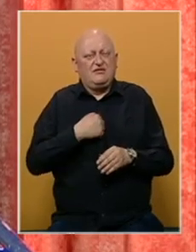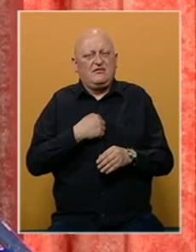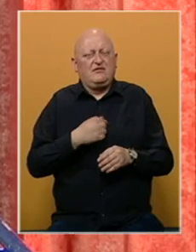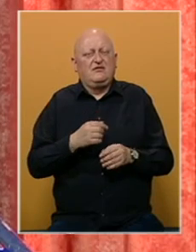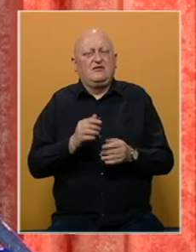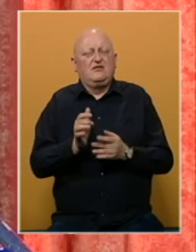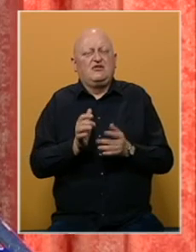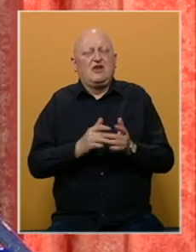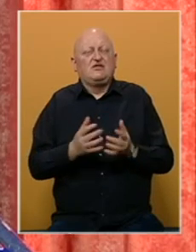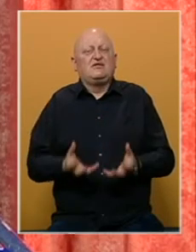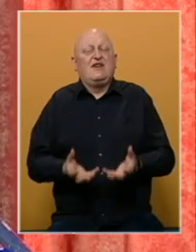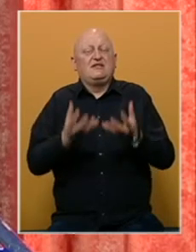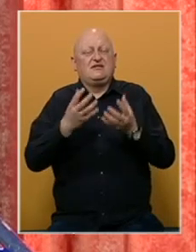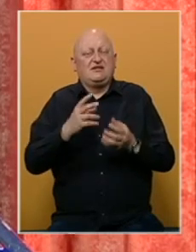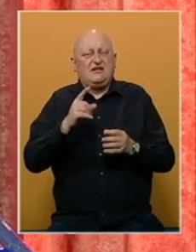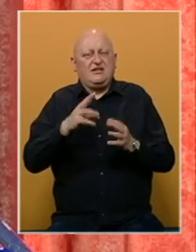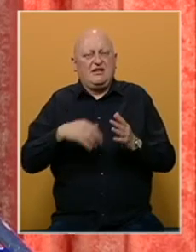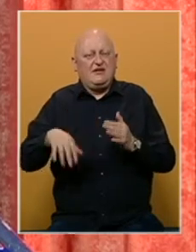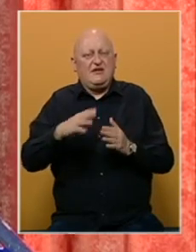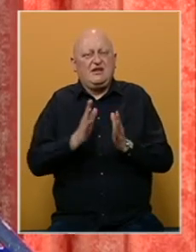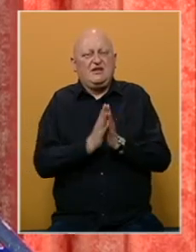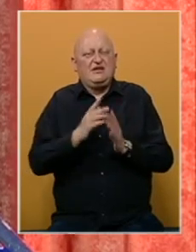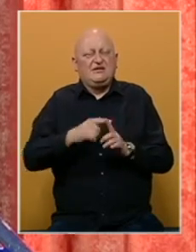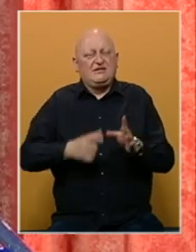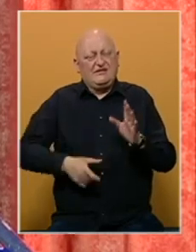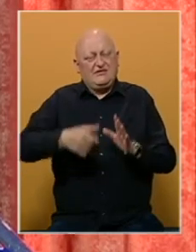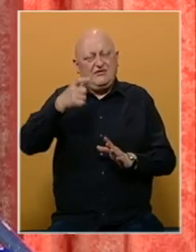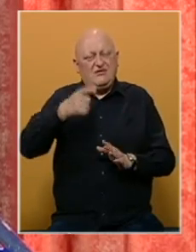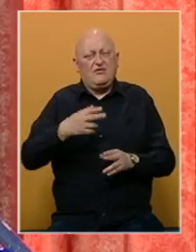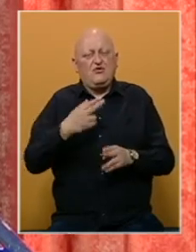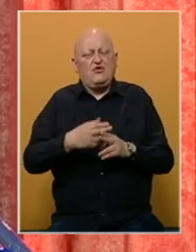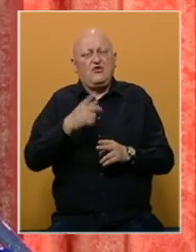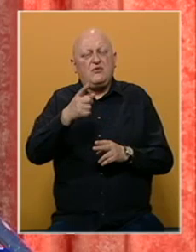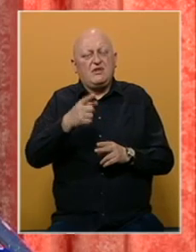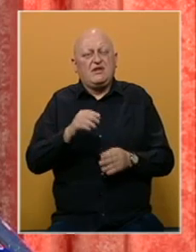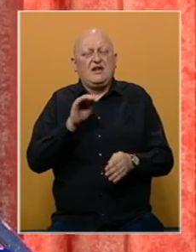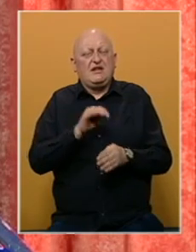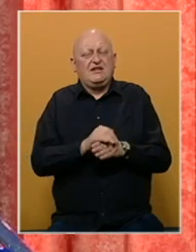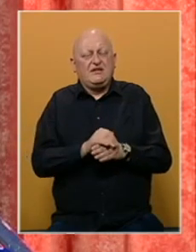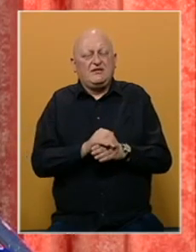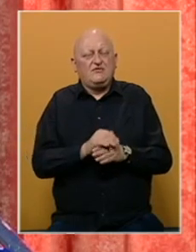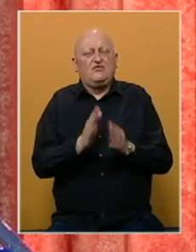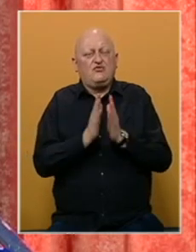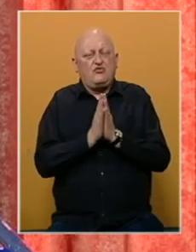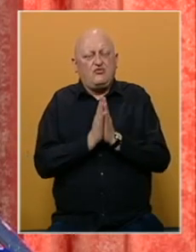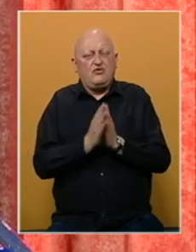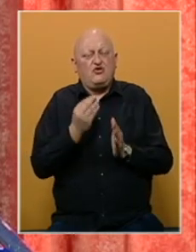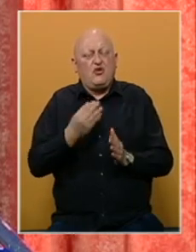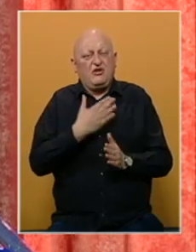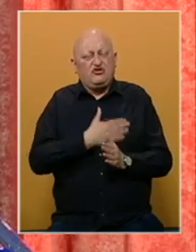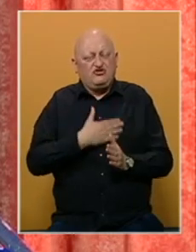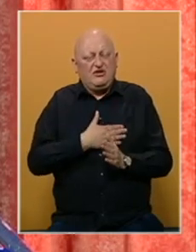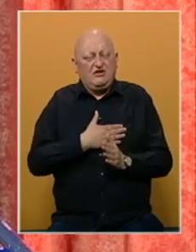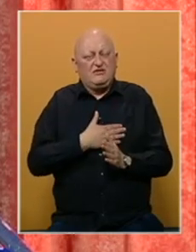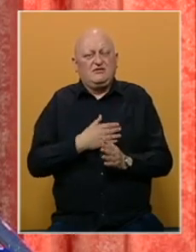Vaskrski narod i Hristo Vaskrsa crkva. U ime tog identiteta uz molitve i dobre želje